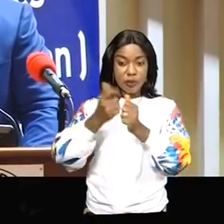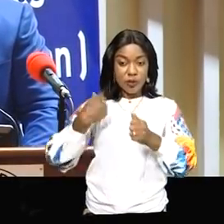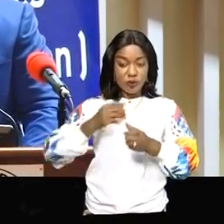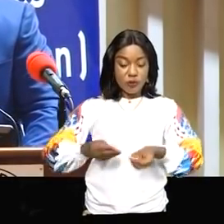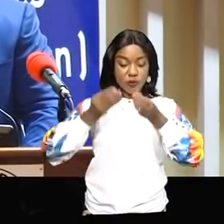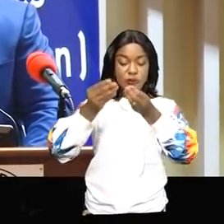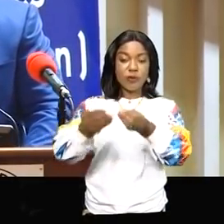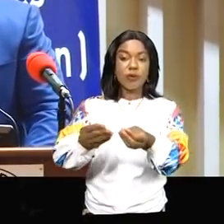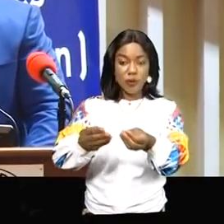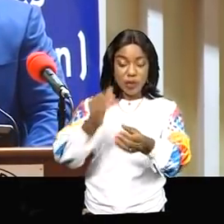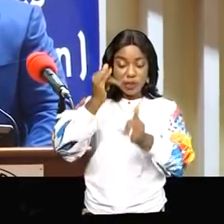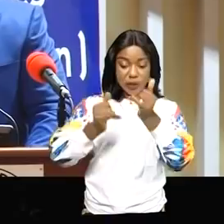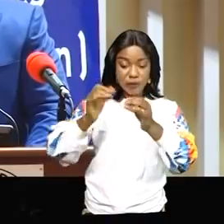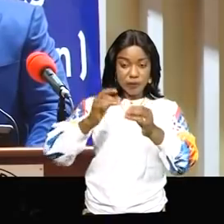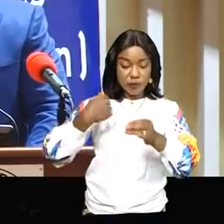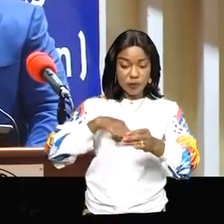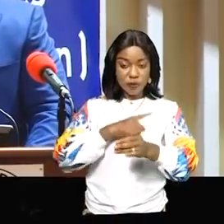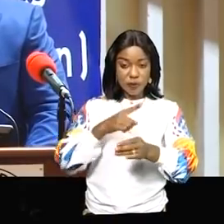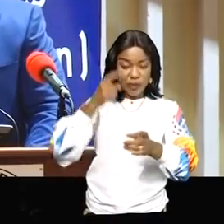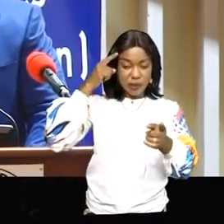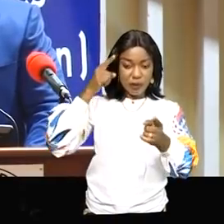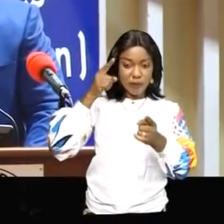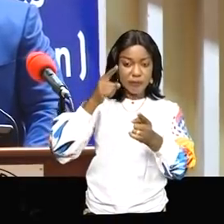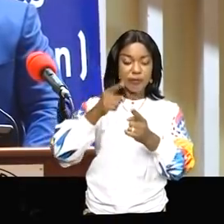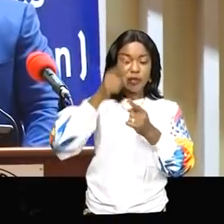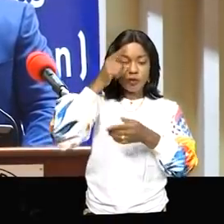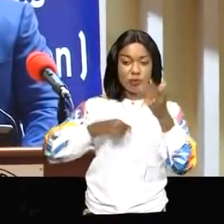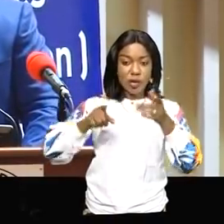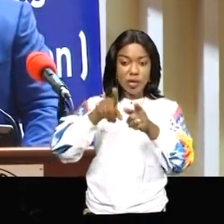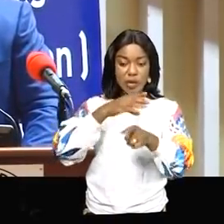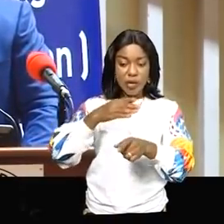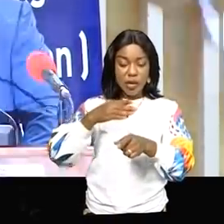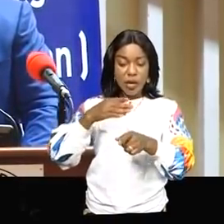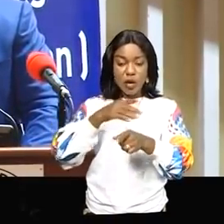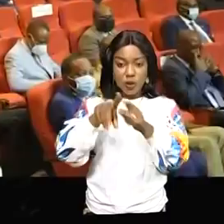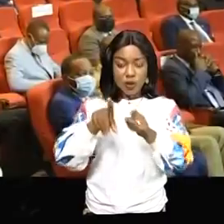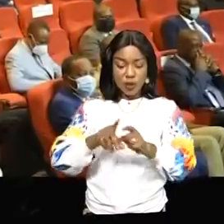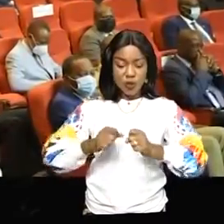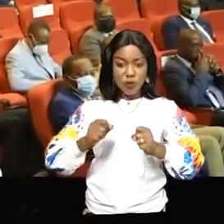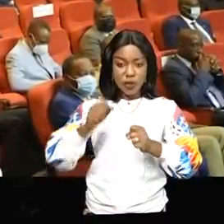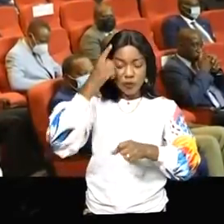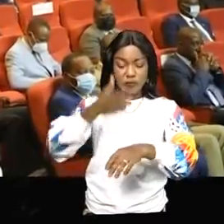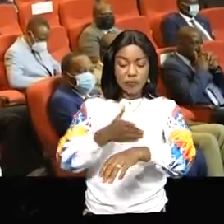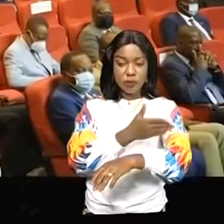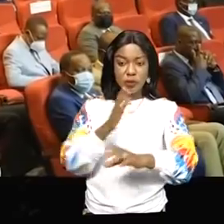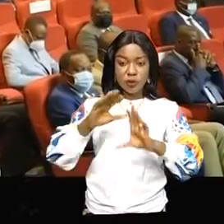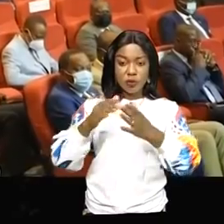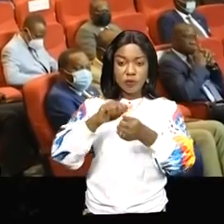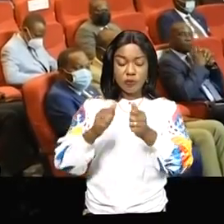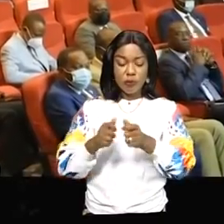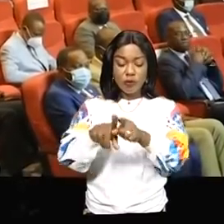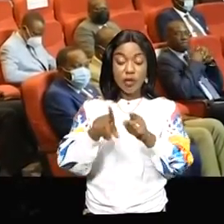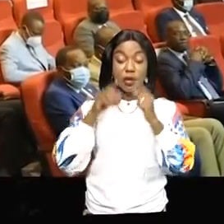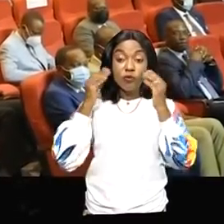donnerons si nous sommes animés par la détermination et le courage de surmonter les obstacles. Ainsi,